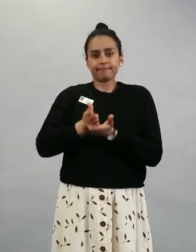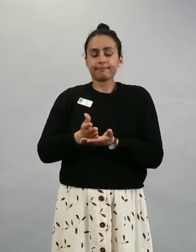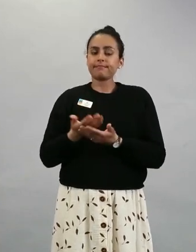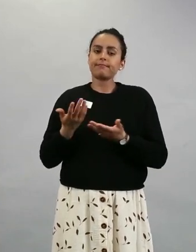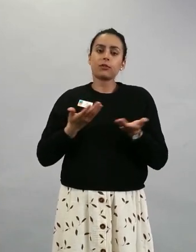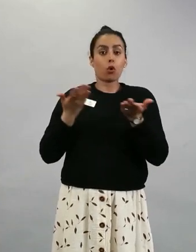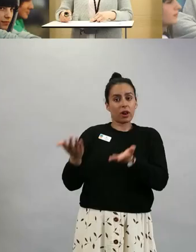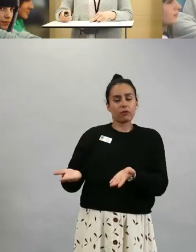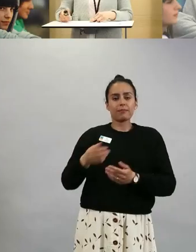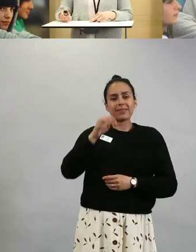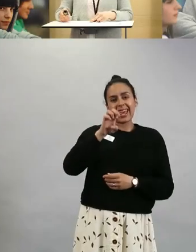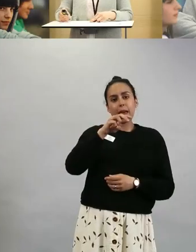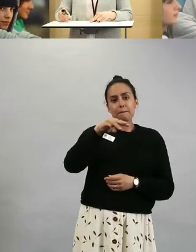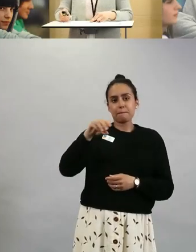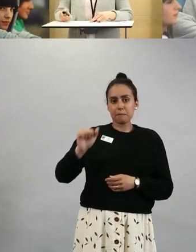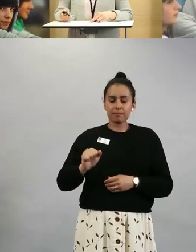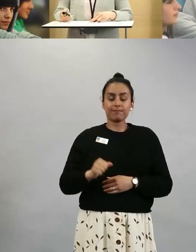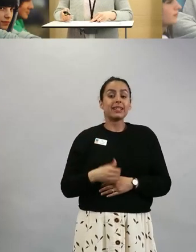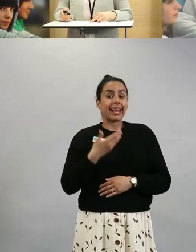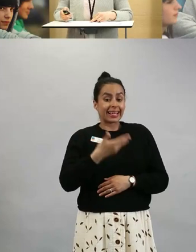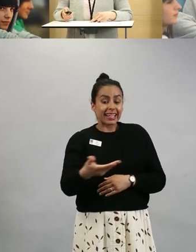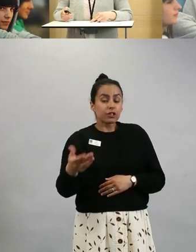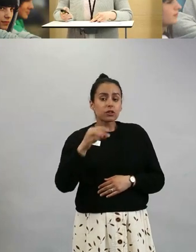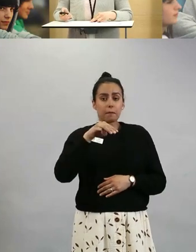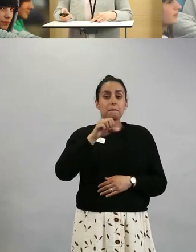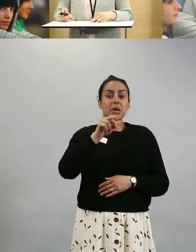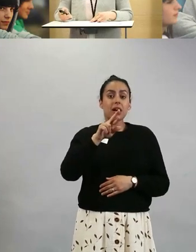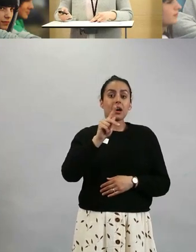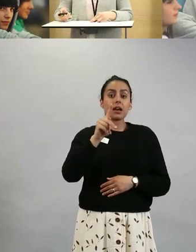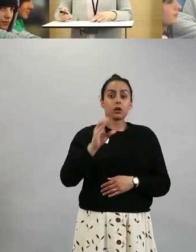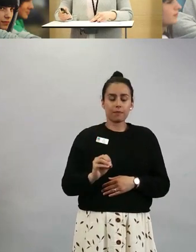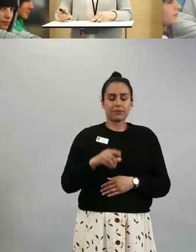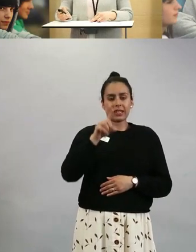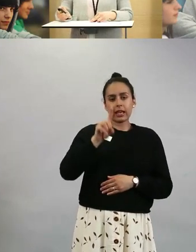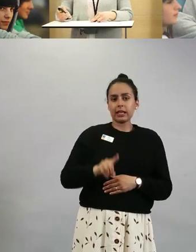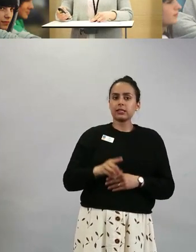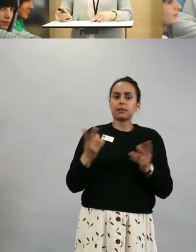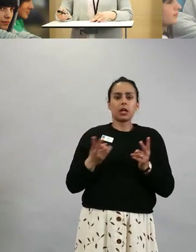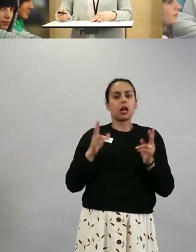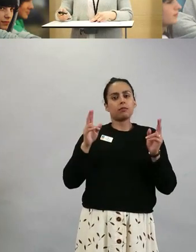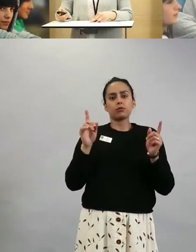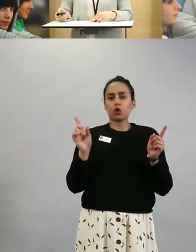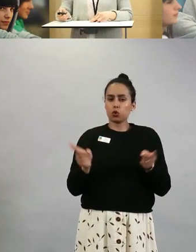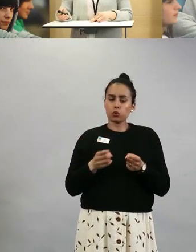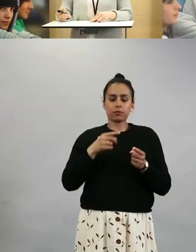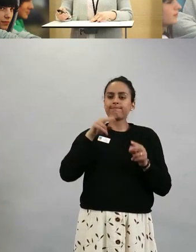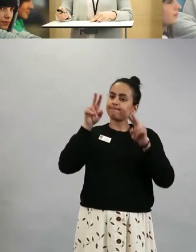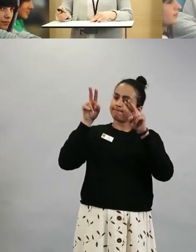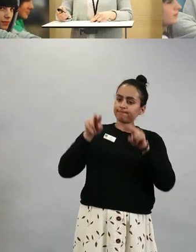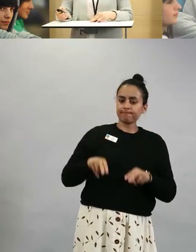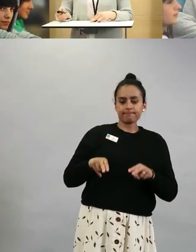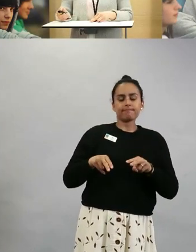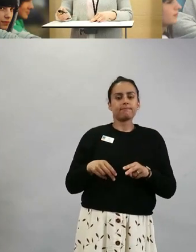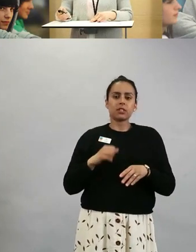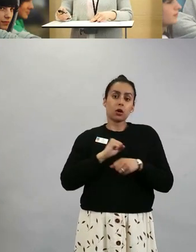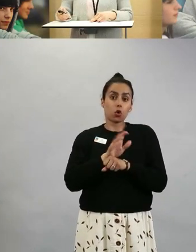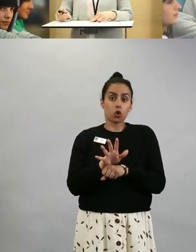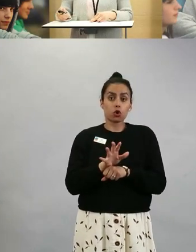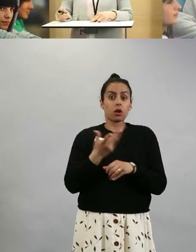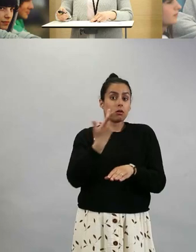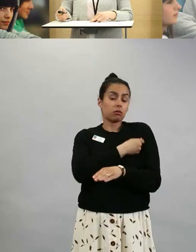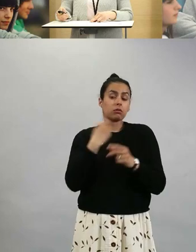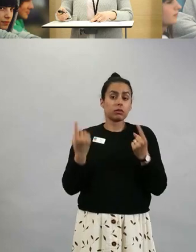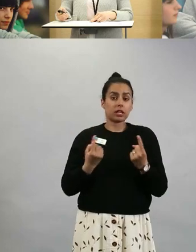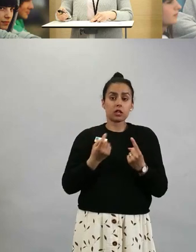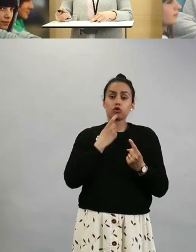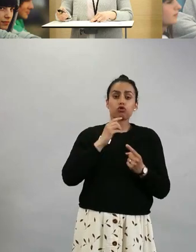ole hyvä. Kiitos Marko. Ensin lyhyt katsaus koronarokotustilanteeseen Suomessa ja vähän myös